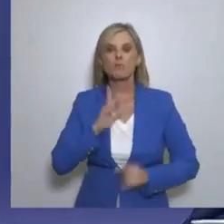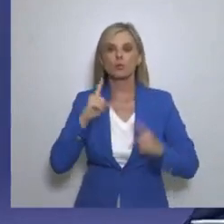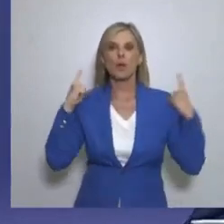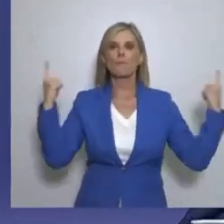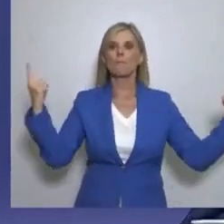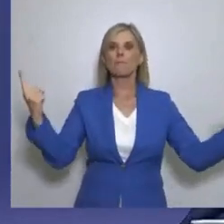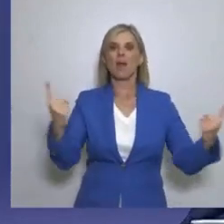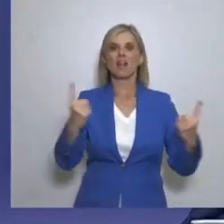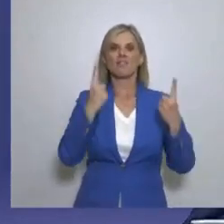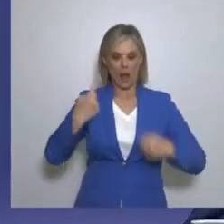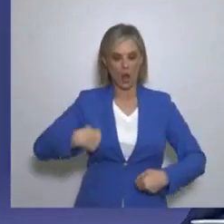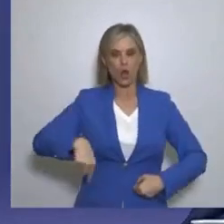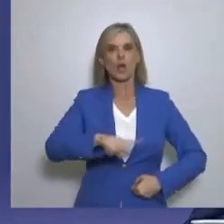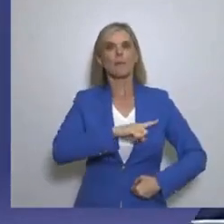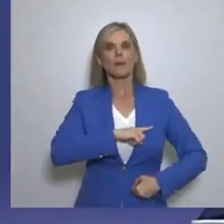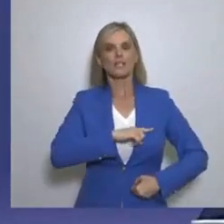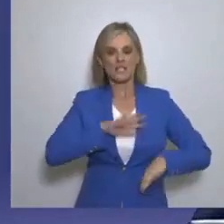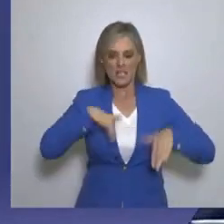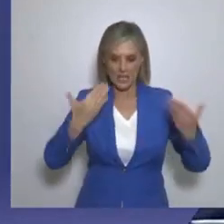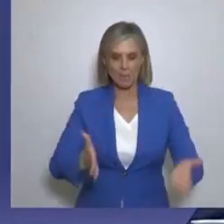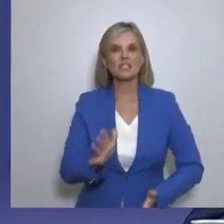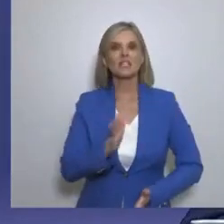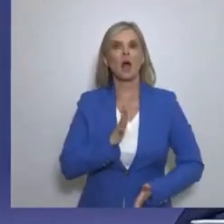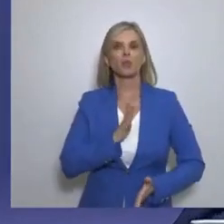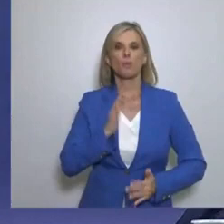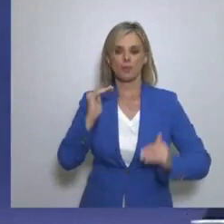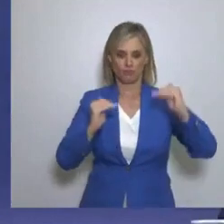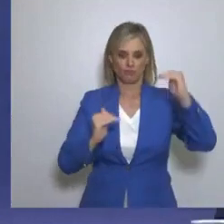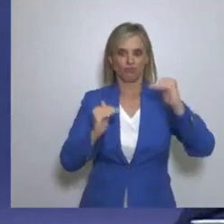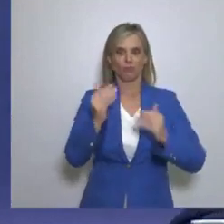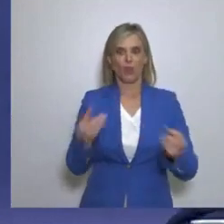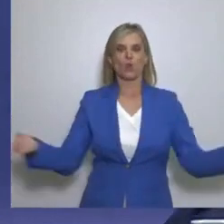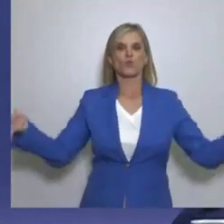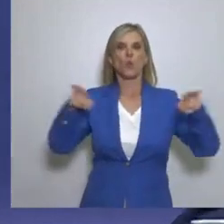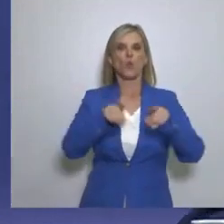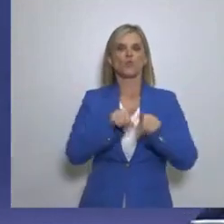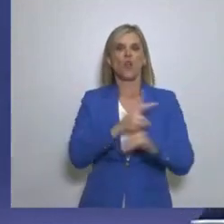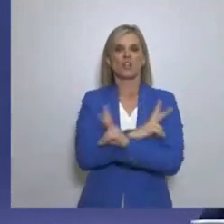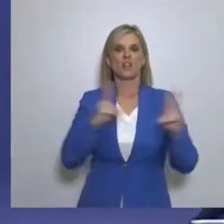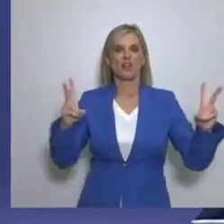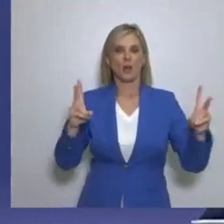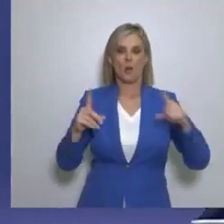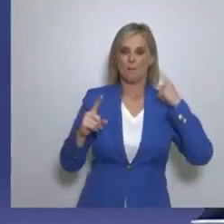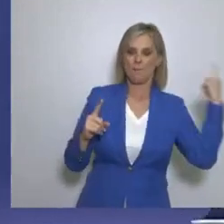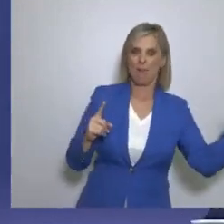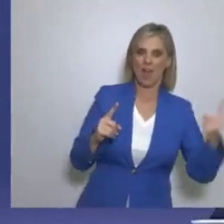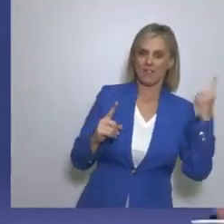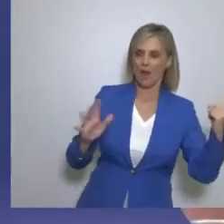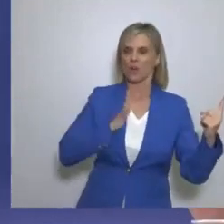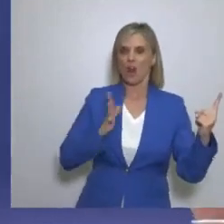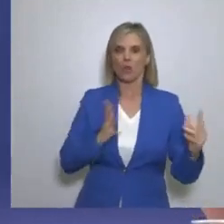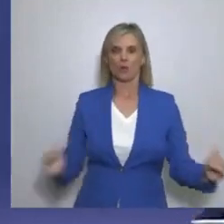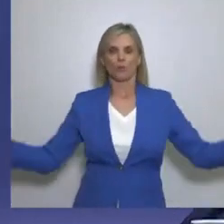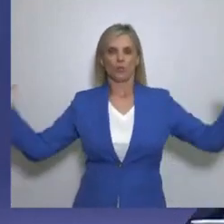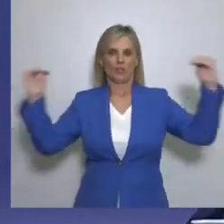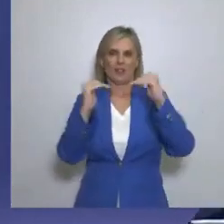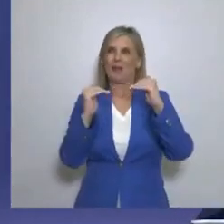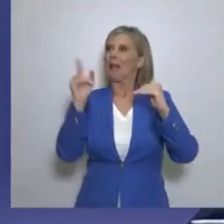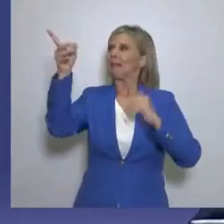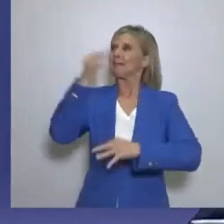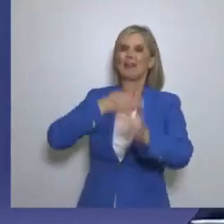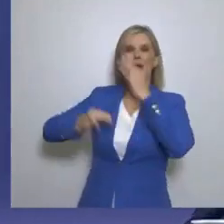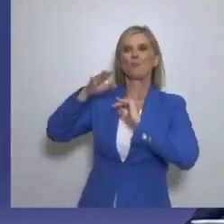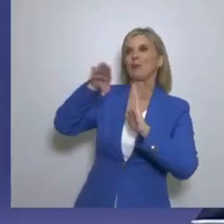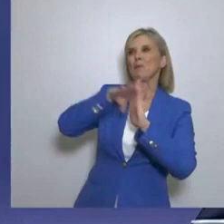περιβάλλον είμαστε εμείς εμείς είμαστε το περιβάλλον αυτό είναι ξεκάθαρο δεν μπορεί να το υπερβεί καμία τζαρτα και